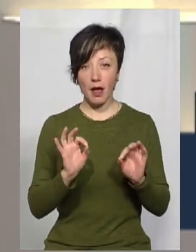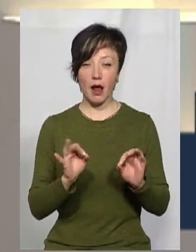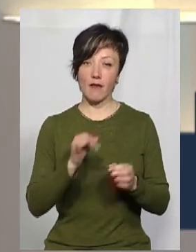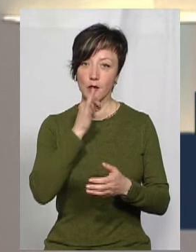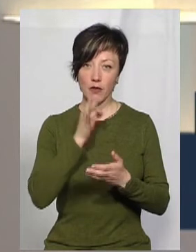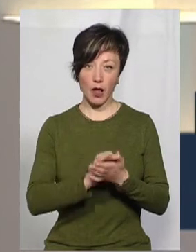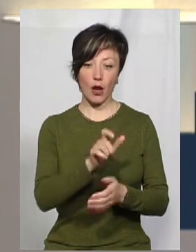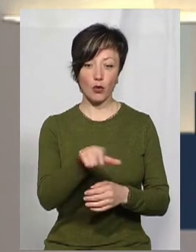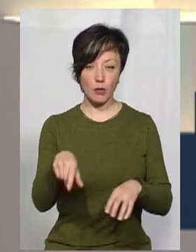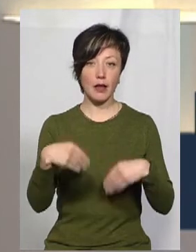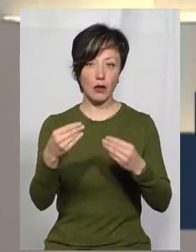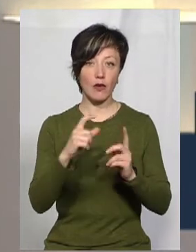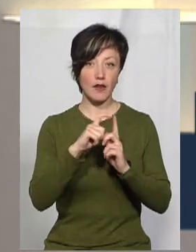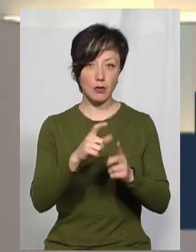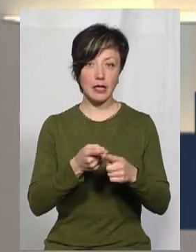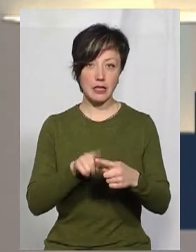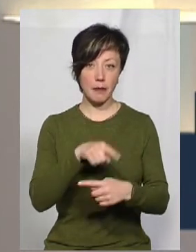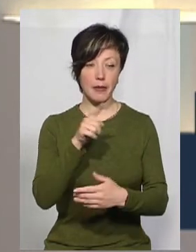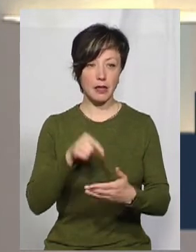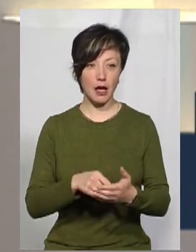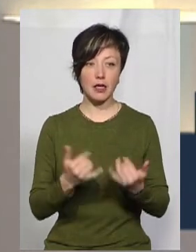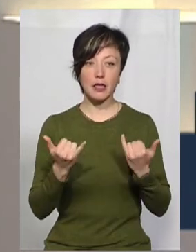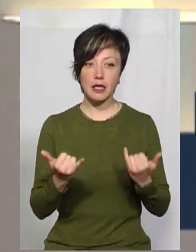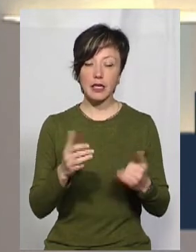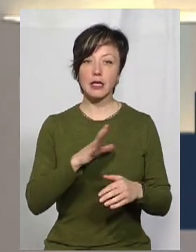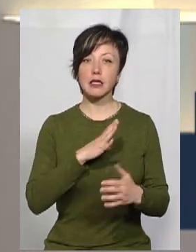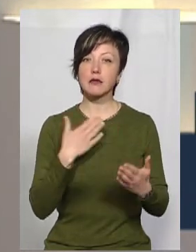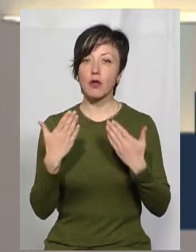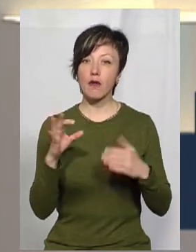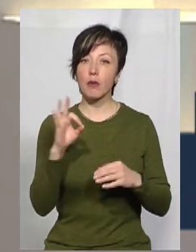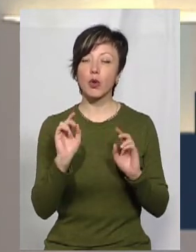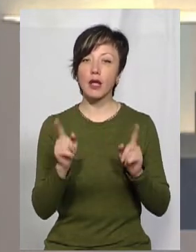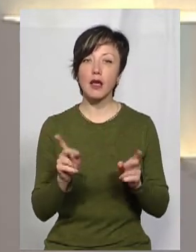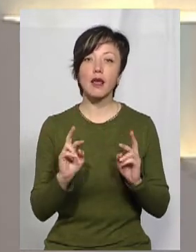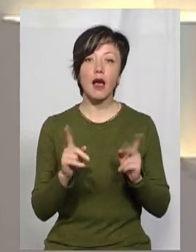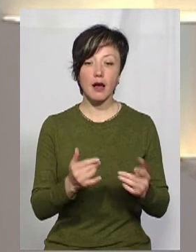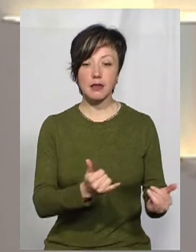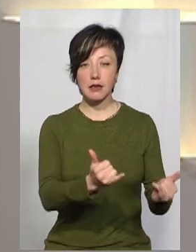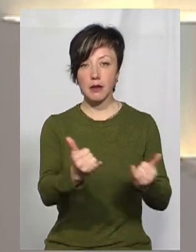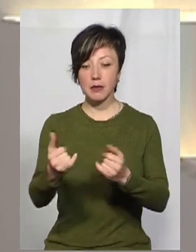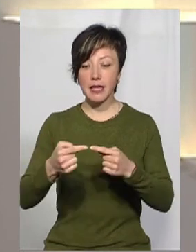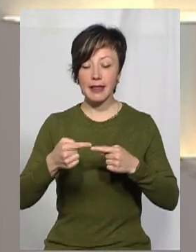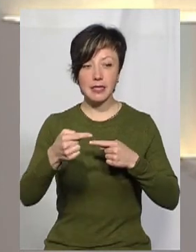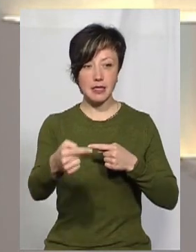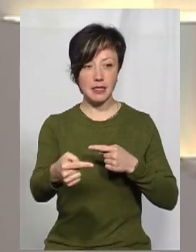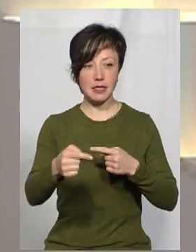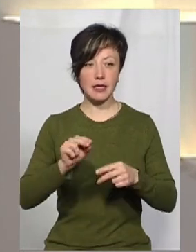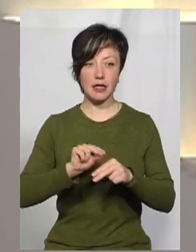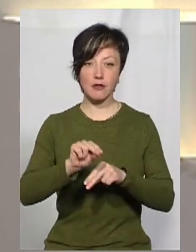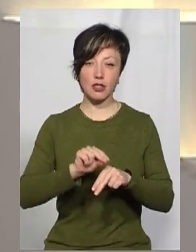особи нададуть вам відповіді на ці питання. Нині ми спілкувалися про те, як забезпечується дистанційне навчання